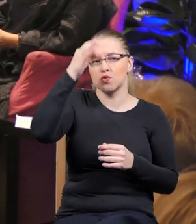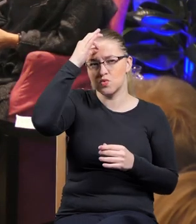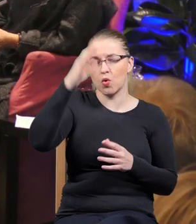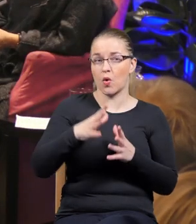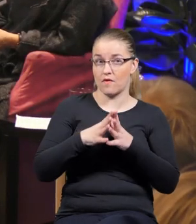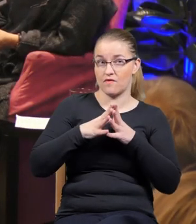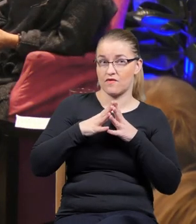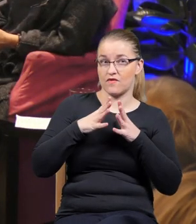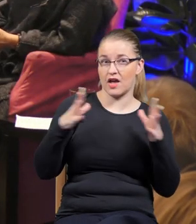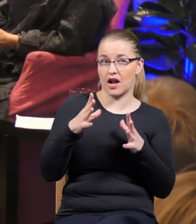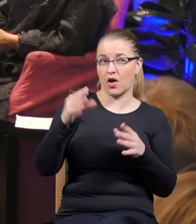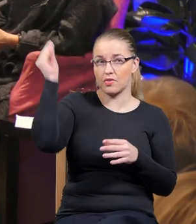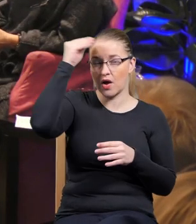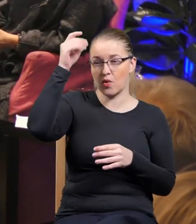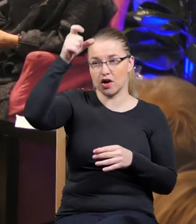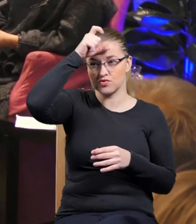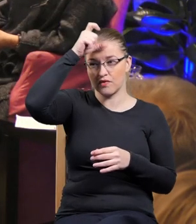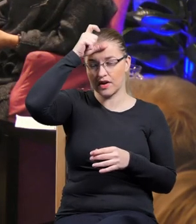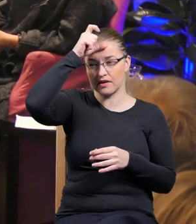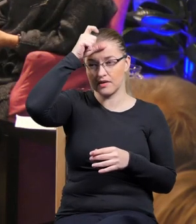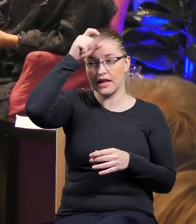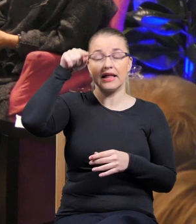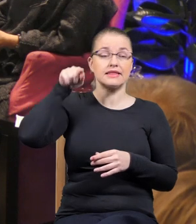ta kobieta, o którą ja mówię, które...